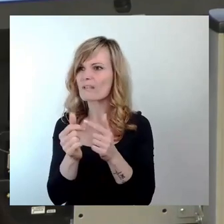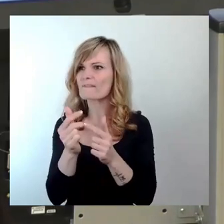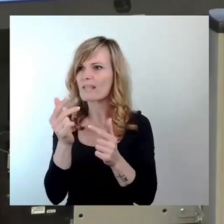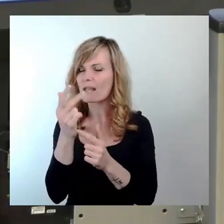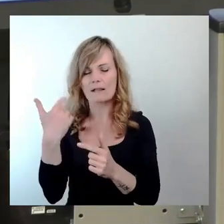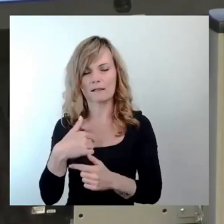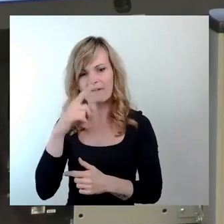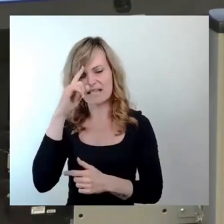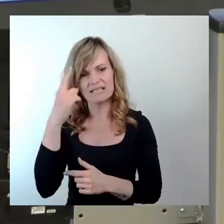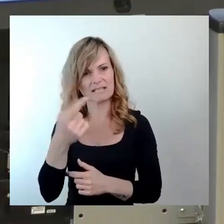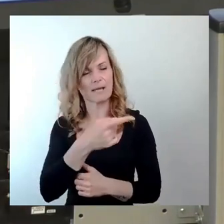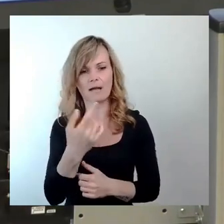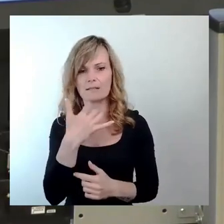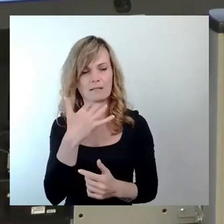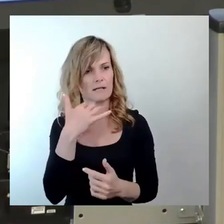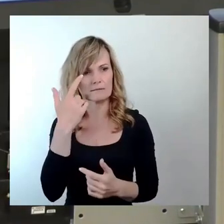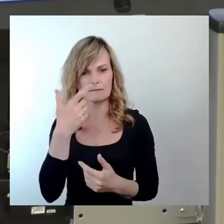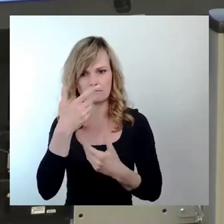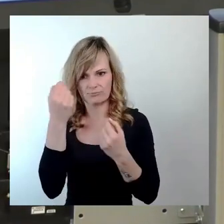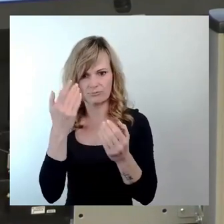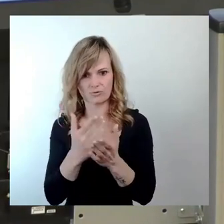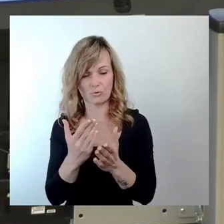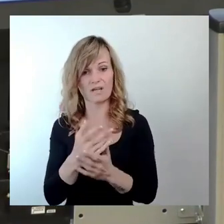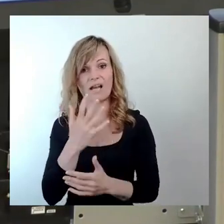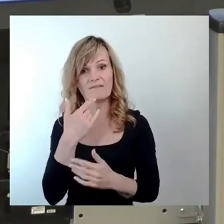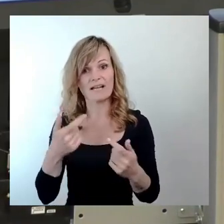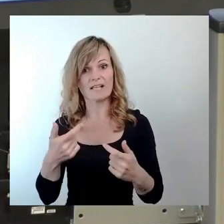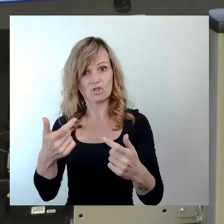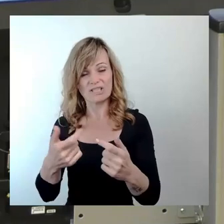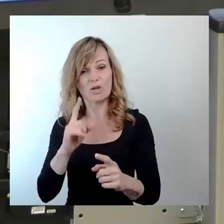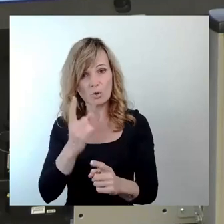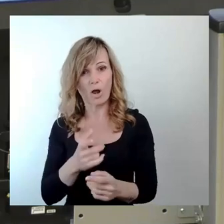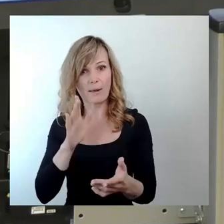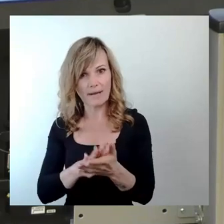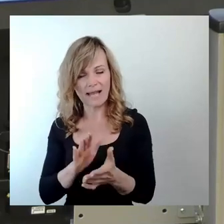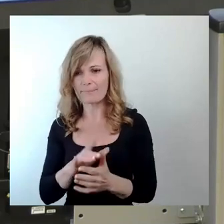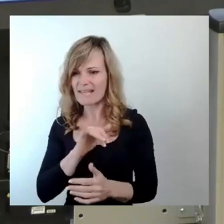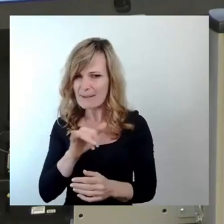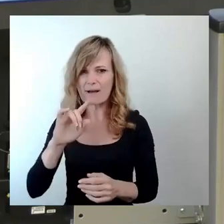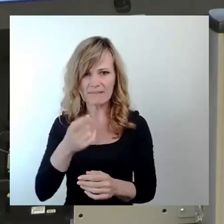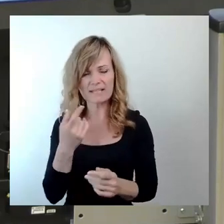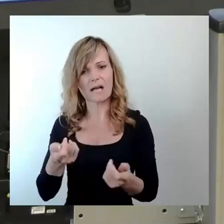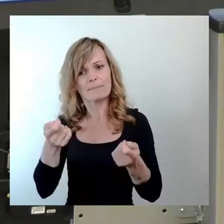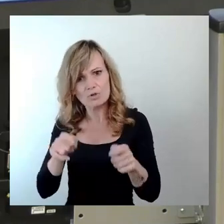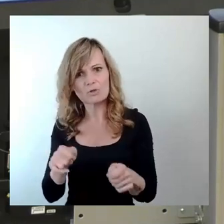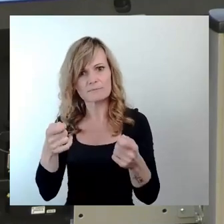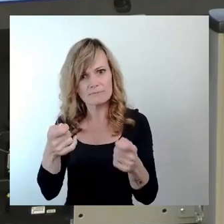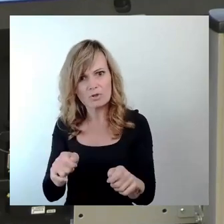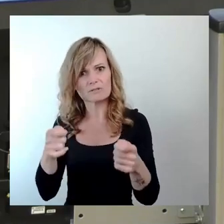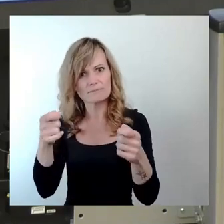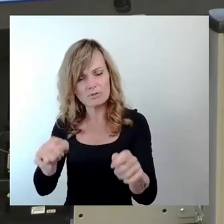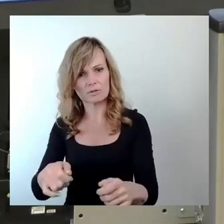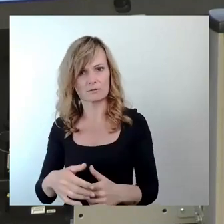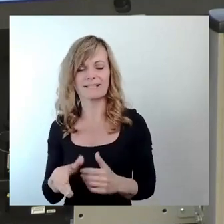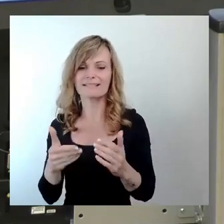und dass die Wasserskianlage hier bleiben soll. Deshalb, ich will Sie ganz emotional damit berühren,